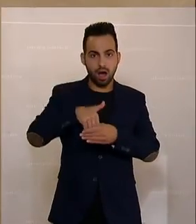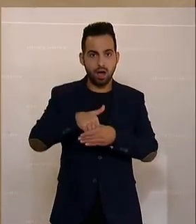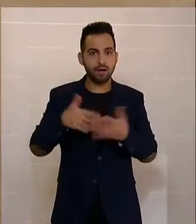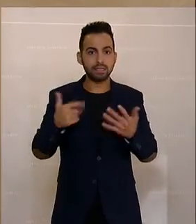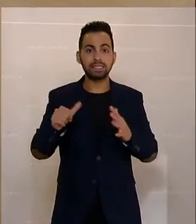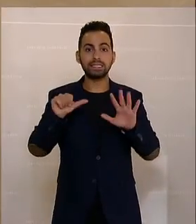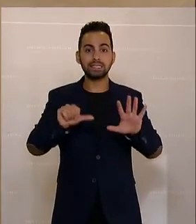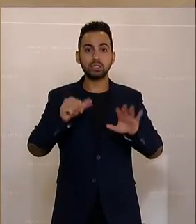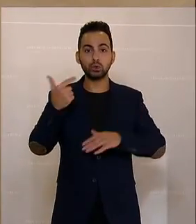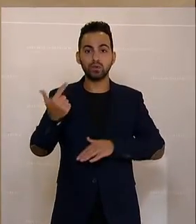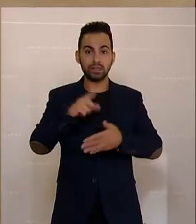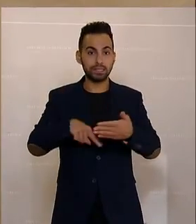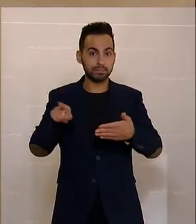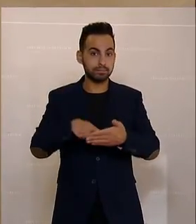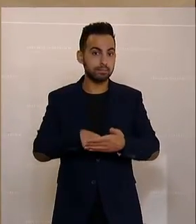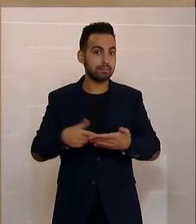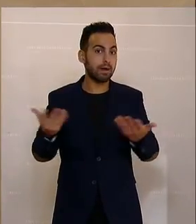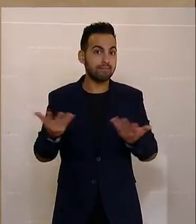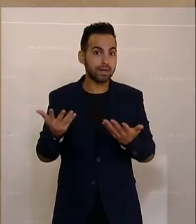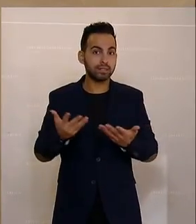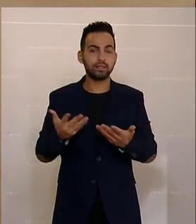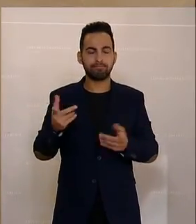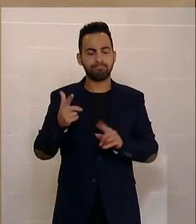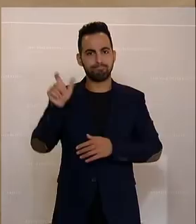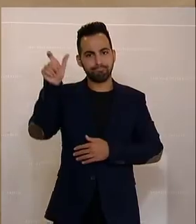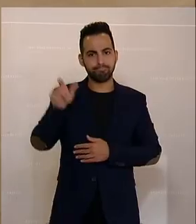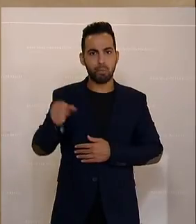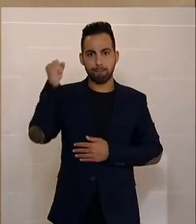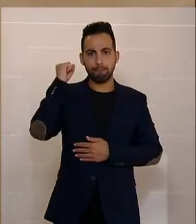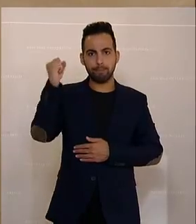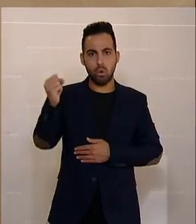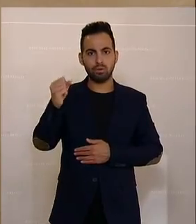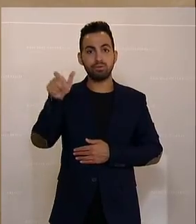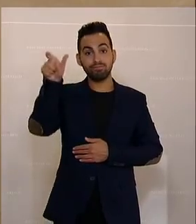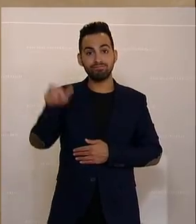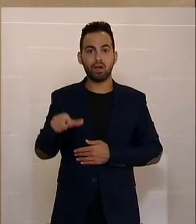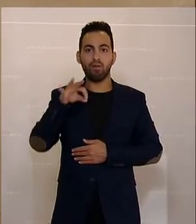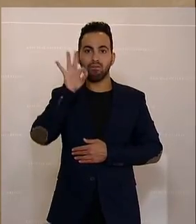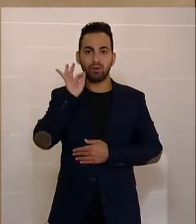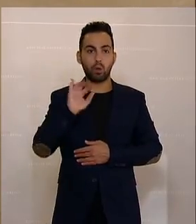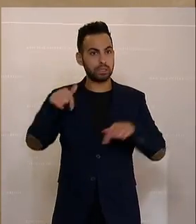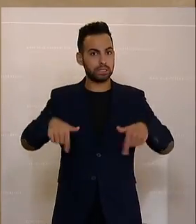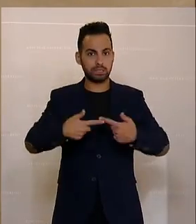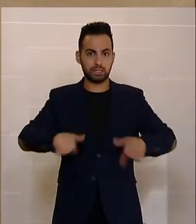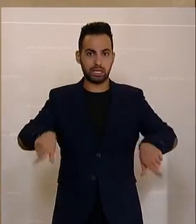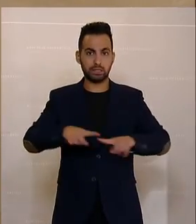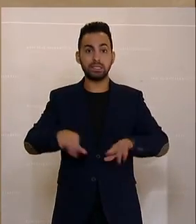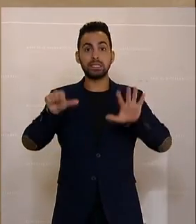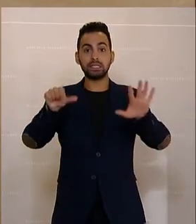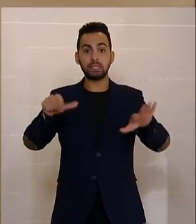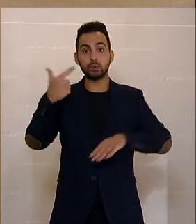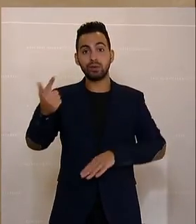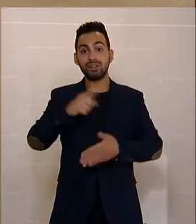26. Mal ein Mord an einer Frau in unserem Land statt. Zum 26.